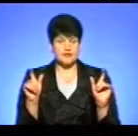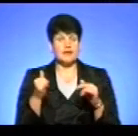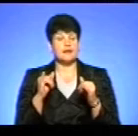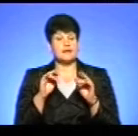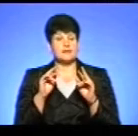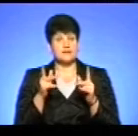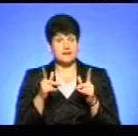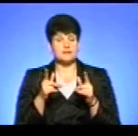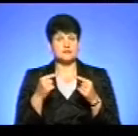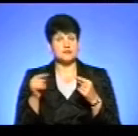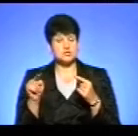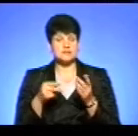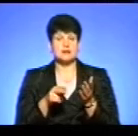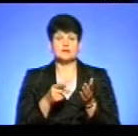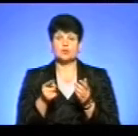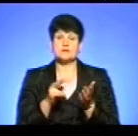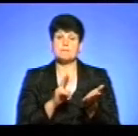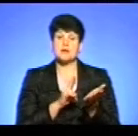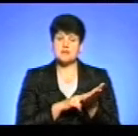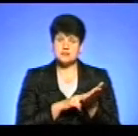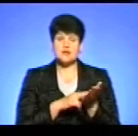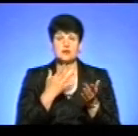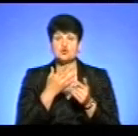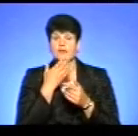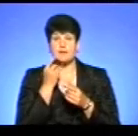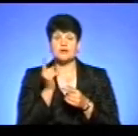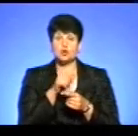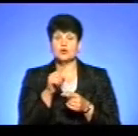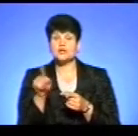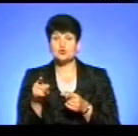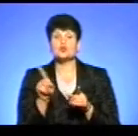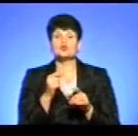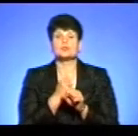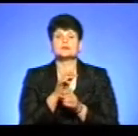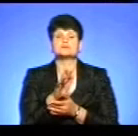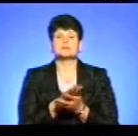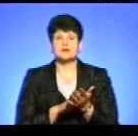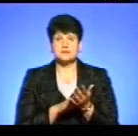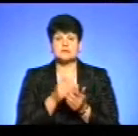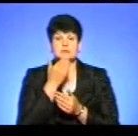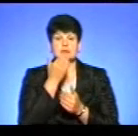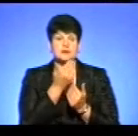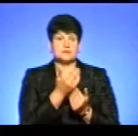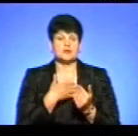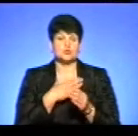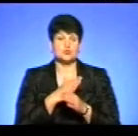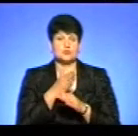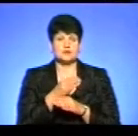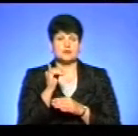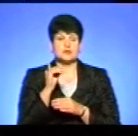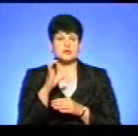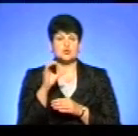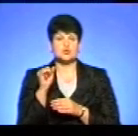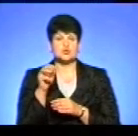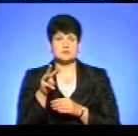Тернопільська прописка. Однак, якщо батьки не мають ні того, ні іншого, що їм робити, про це ми сьогодні запитаємо нашу гостю, а це Ірина Сум,